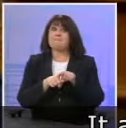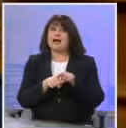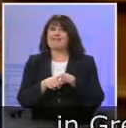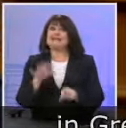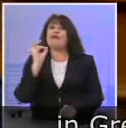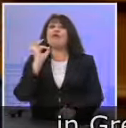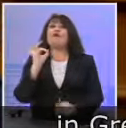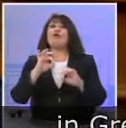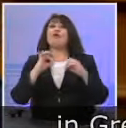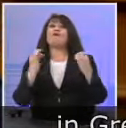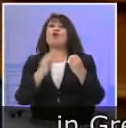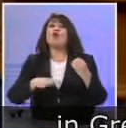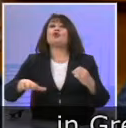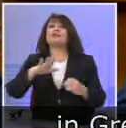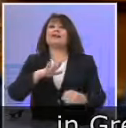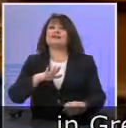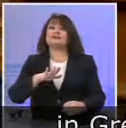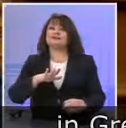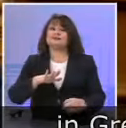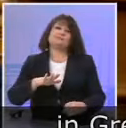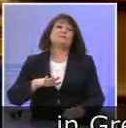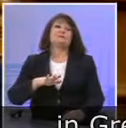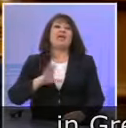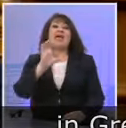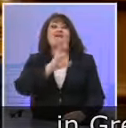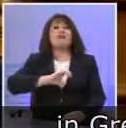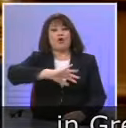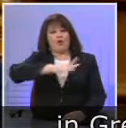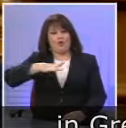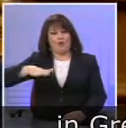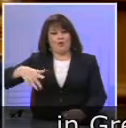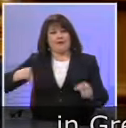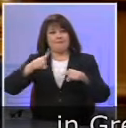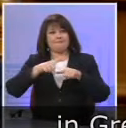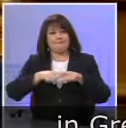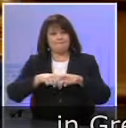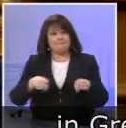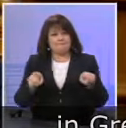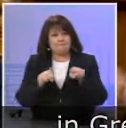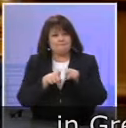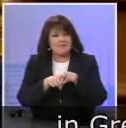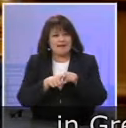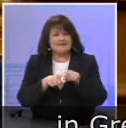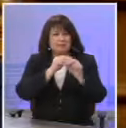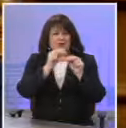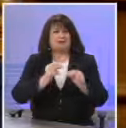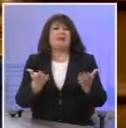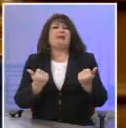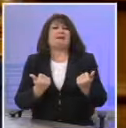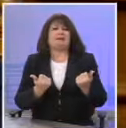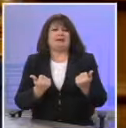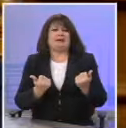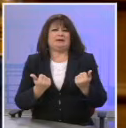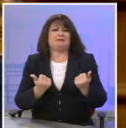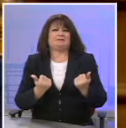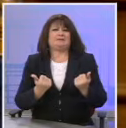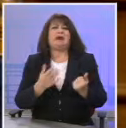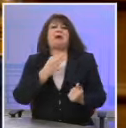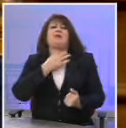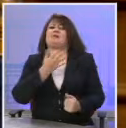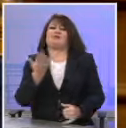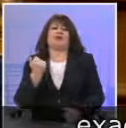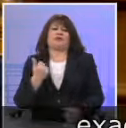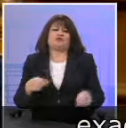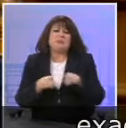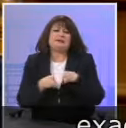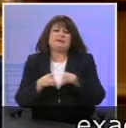τη Frontex, στα ελληνικά, δηλαδή στα ευρωπαϊκά χωρικά είδατα, είναι απολύτως αναποτελεσματικές. Δεν είναι καθόλου αναγκαίες.